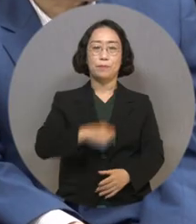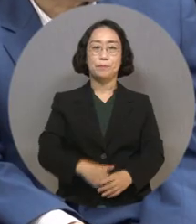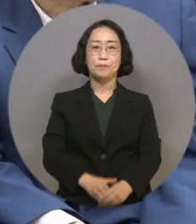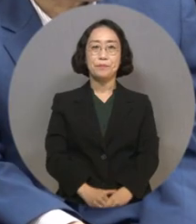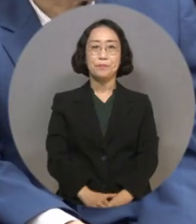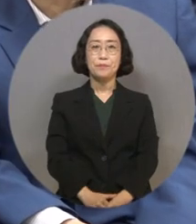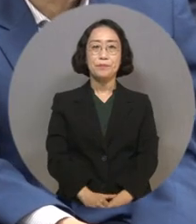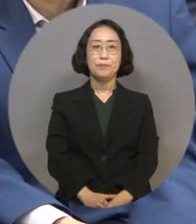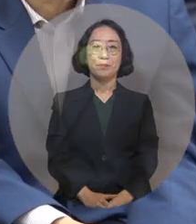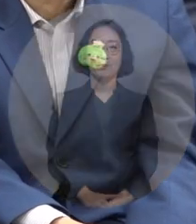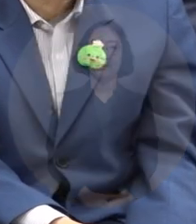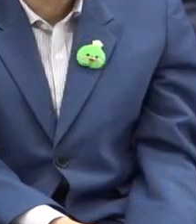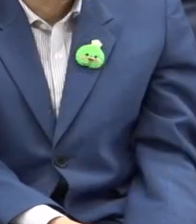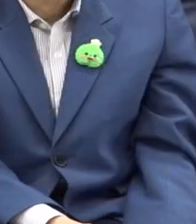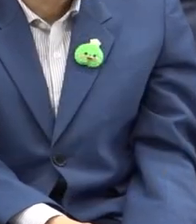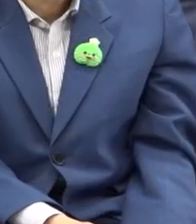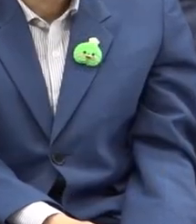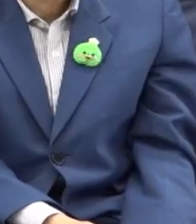김재상입니다.